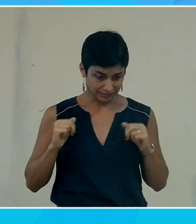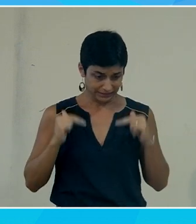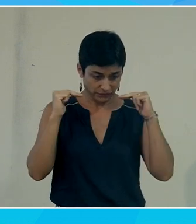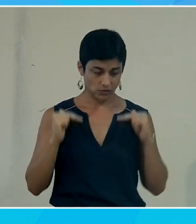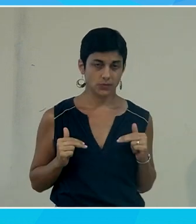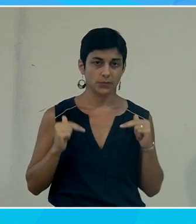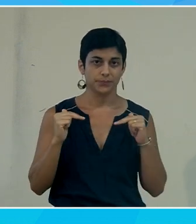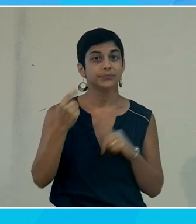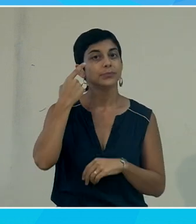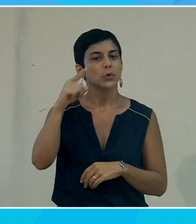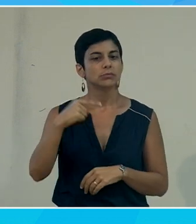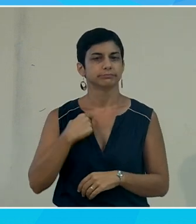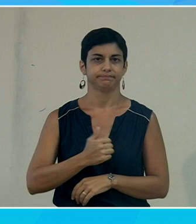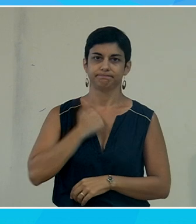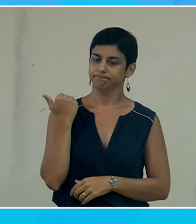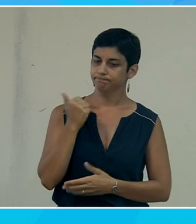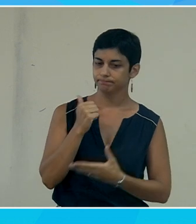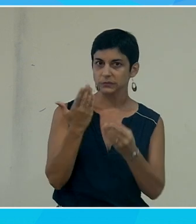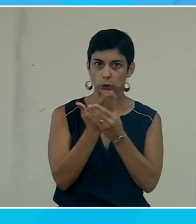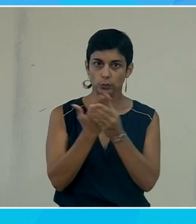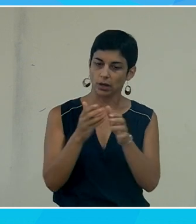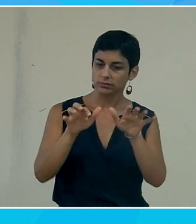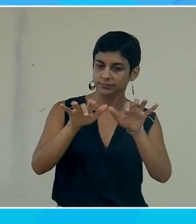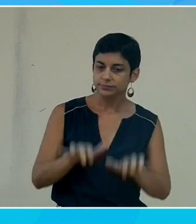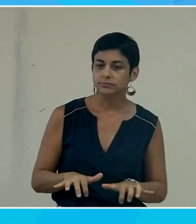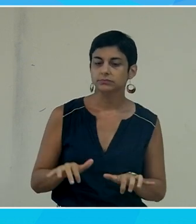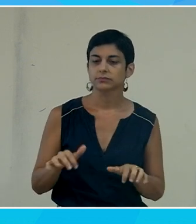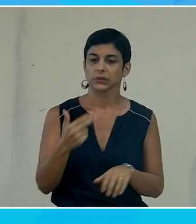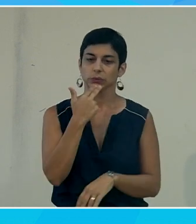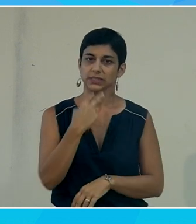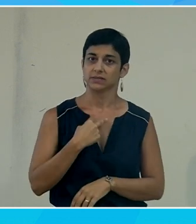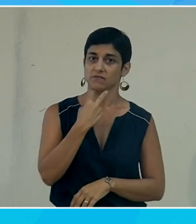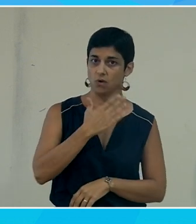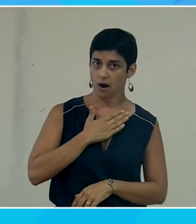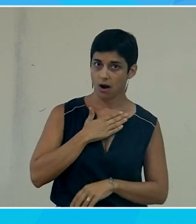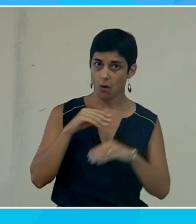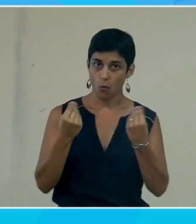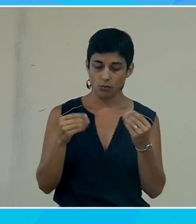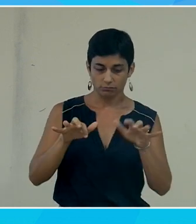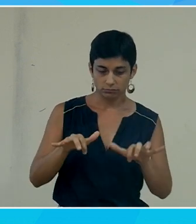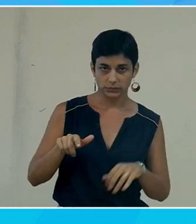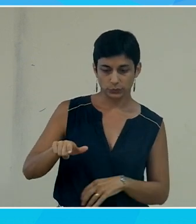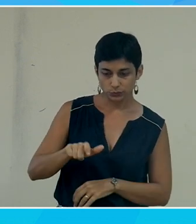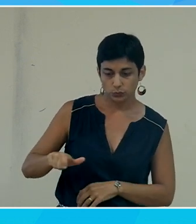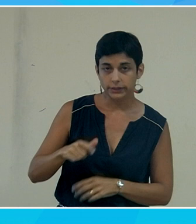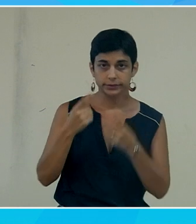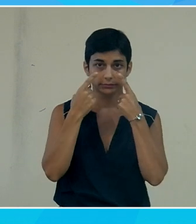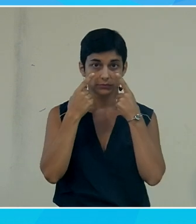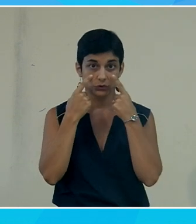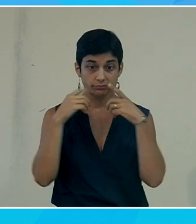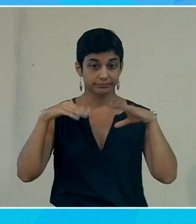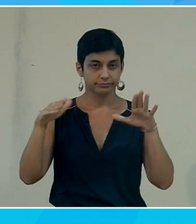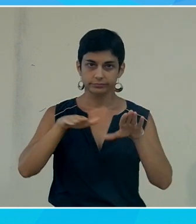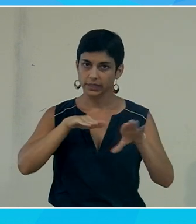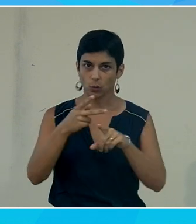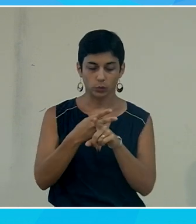donc, pour pouvoir rédiger ce document, je vais pouvoir soit utiliser ma voix, soit utiliser un clavier, utiliser une souris, utiliser mes yeux. Donc, je